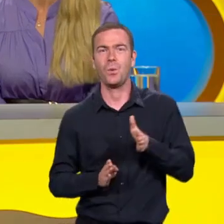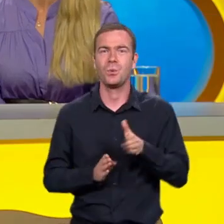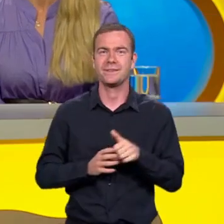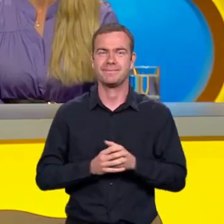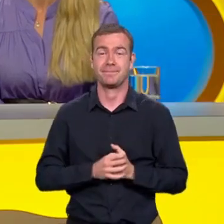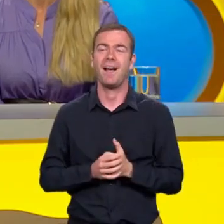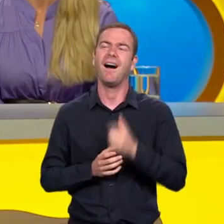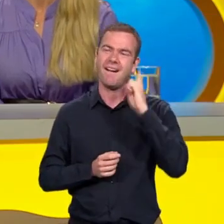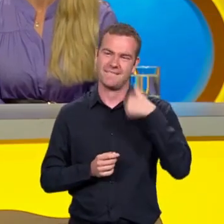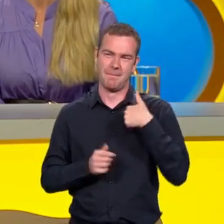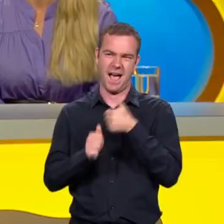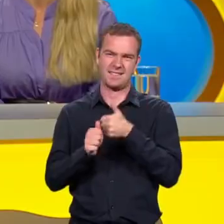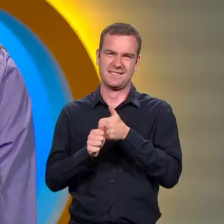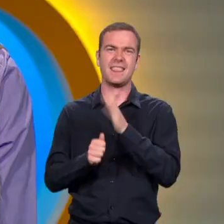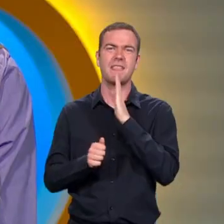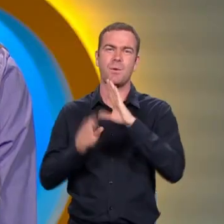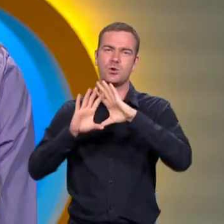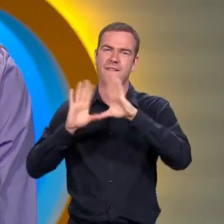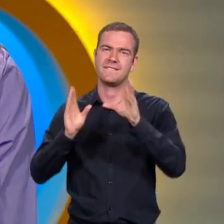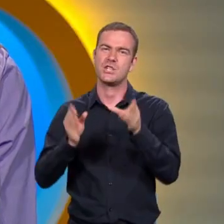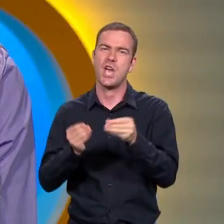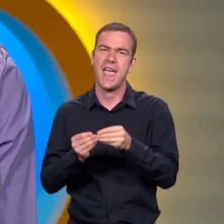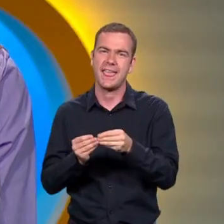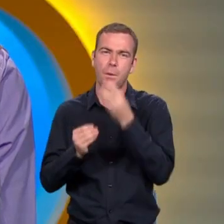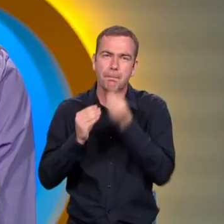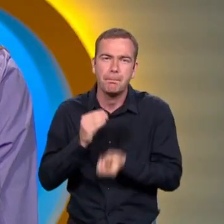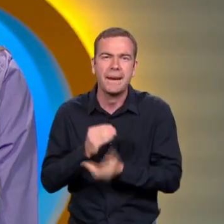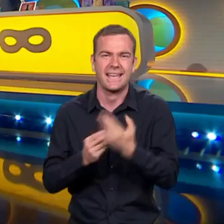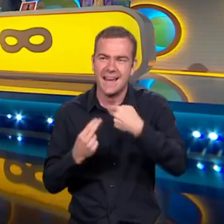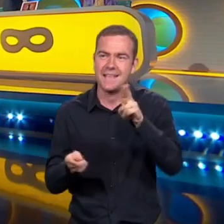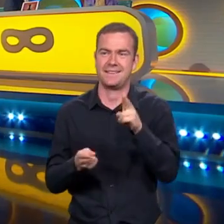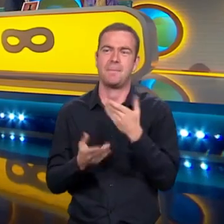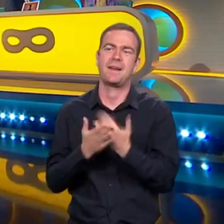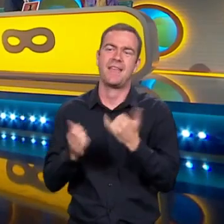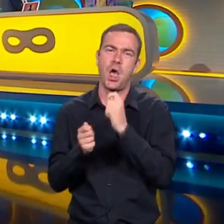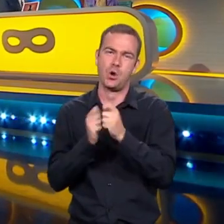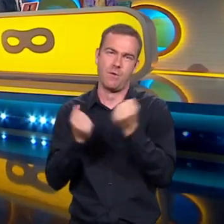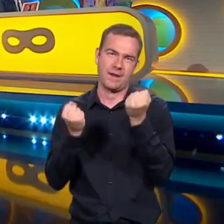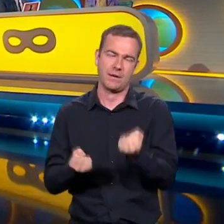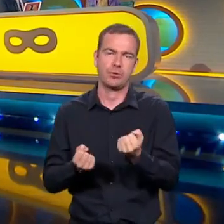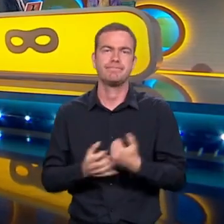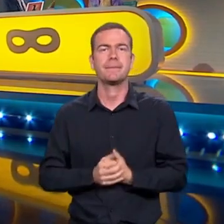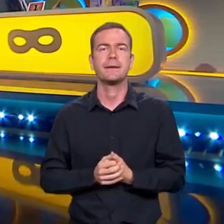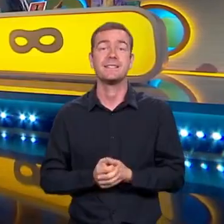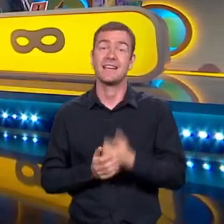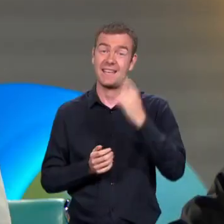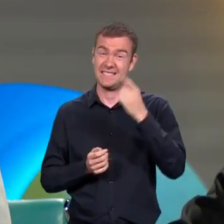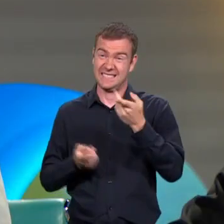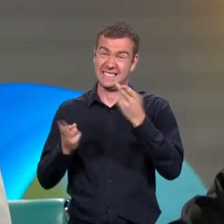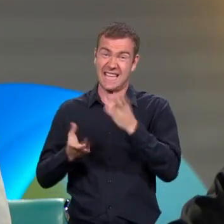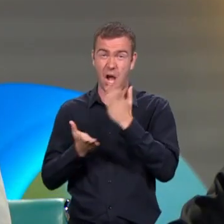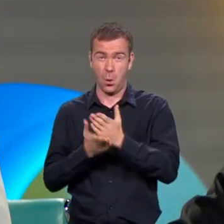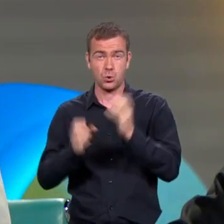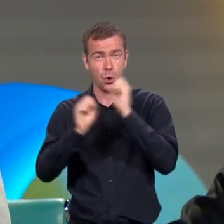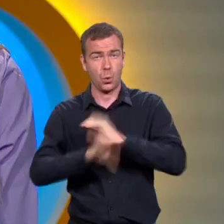asistentka nemôže povedať úplne všetko, preto sa robí ten rozhovor veľmi ťažko. Stalo sa už niekedy, že to kúzlo sa mne podarilo, ale nie na zkuška,